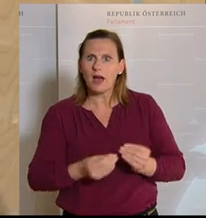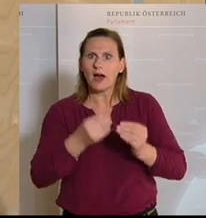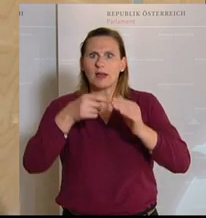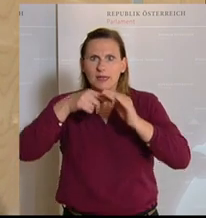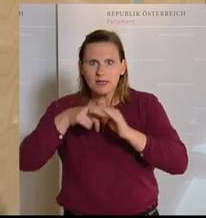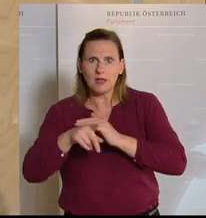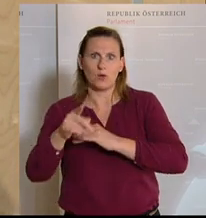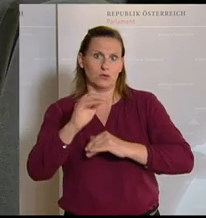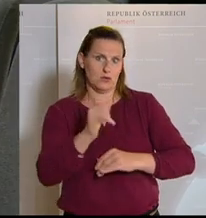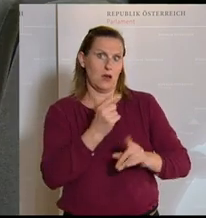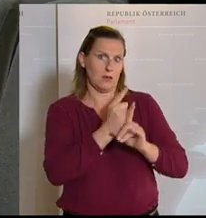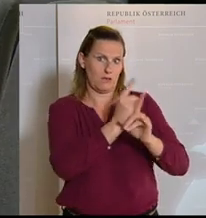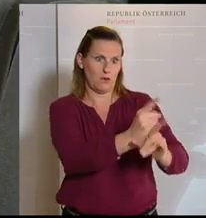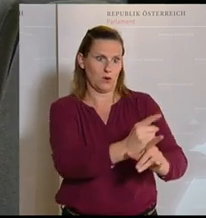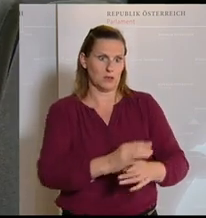zu machen.